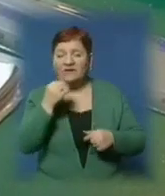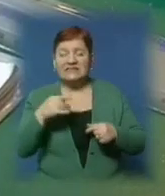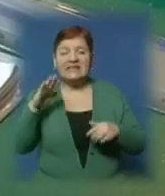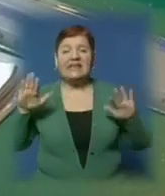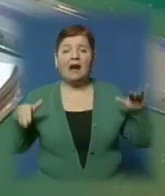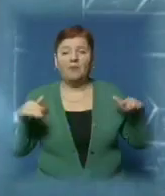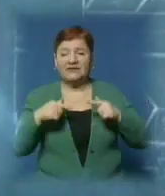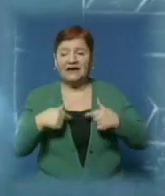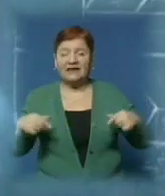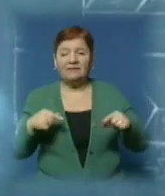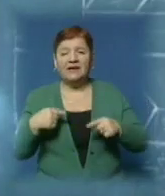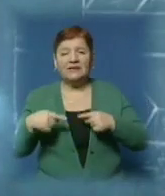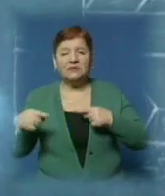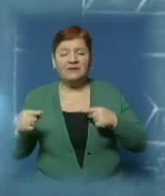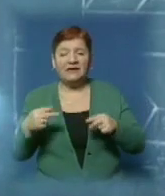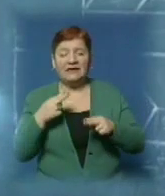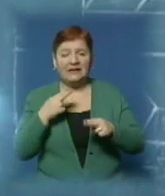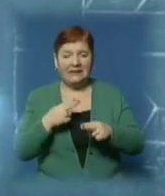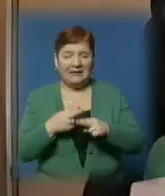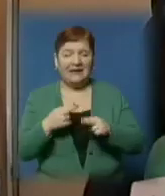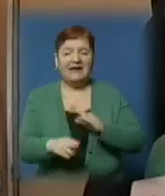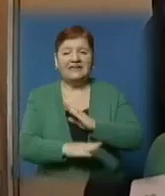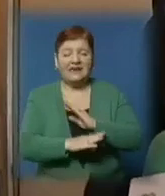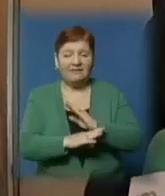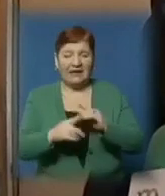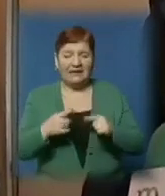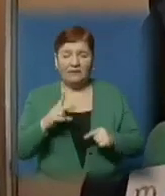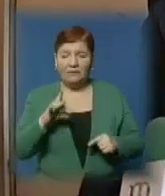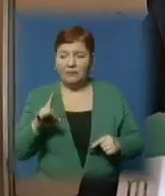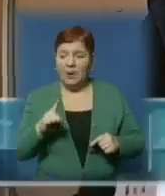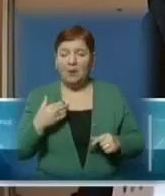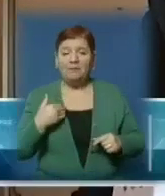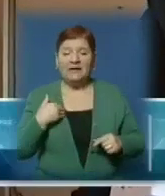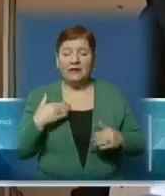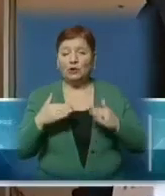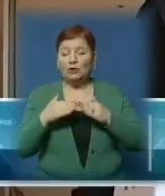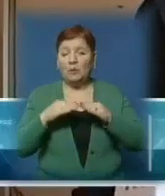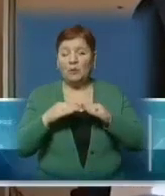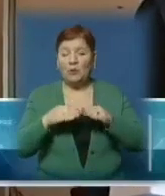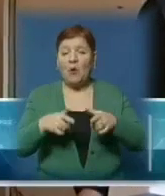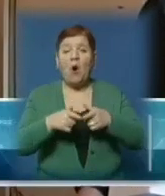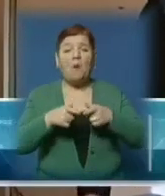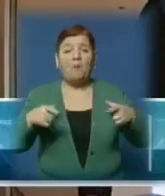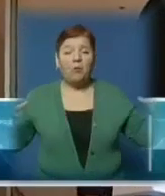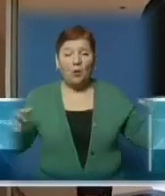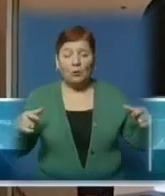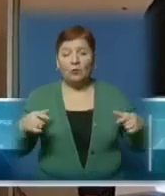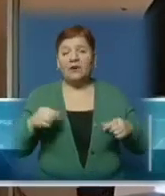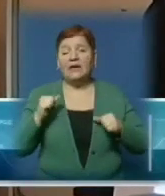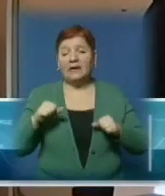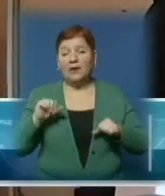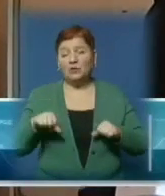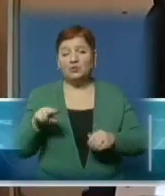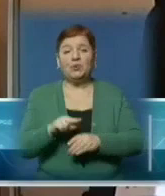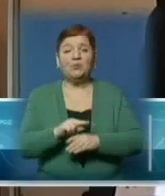також різноманітні дерев'яні головоломки. Якщо я коли виросту, мені треба бути вдома полку, полагодити або ще щось, так я зможу полагодити,